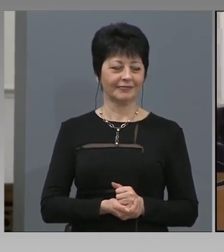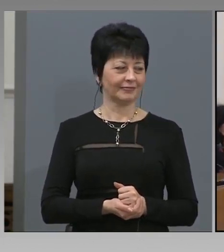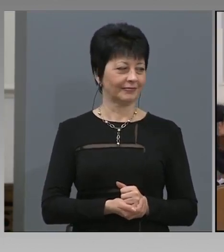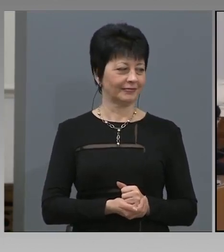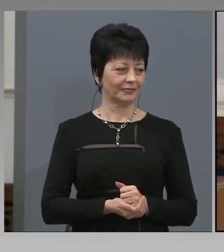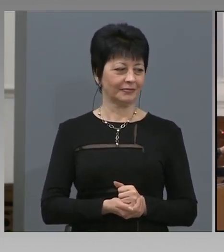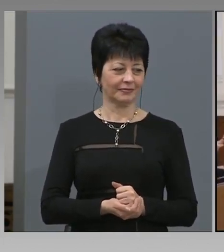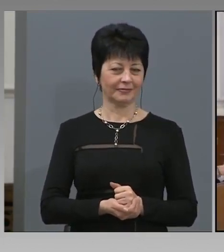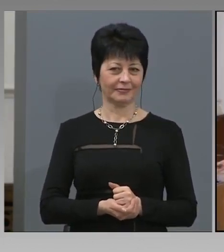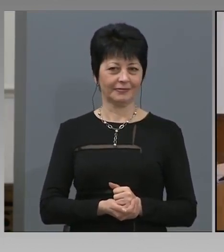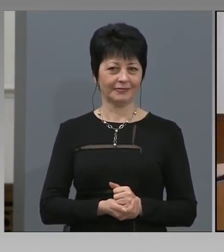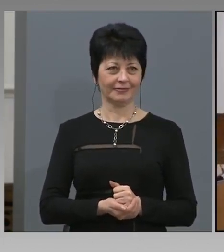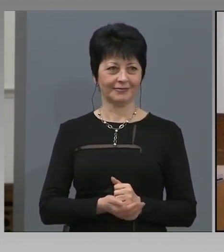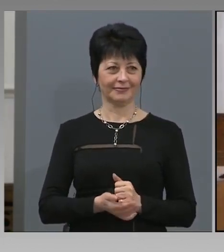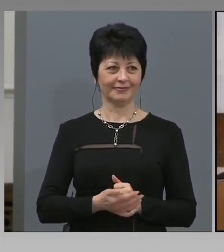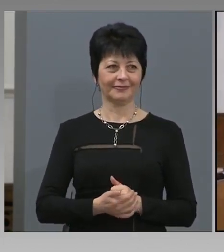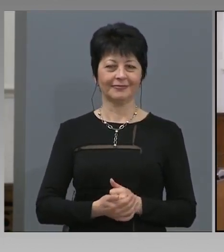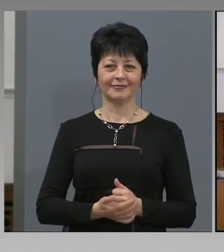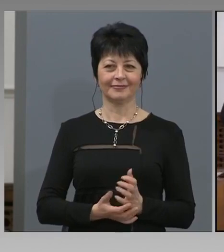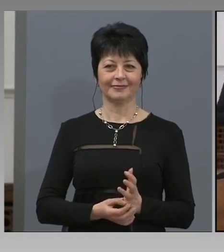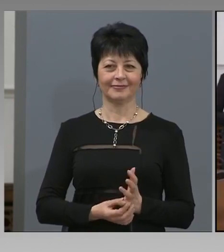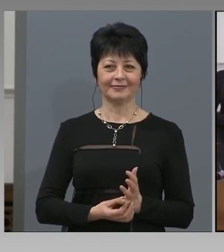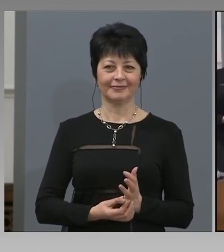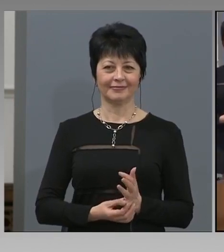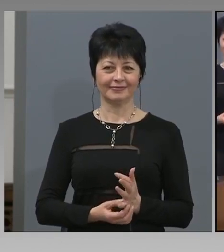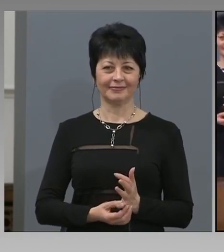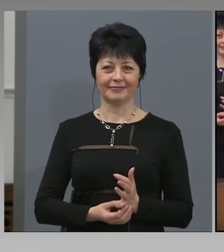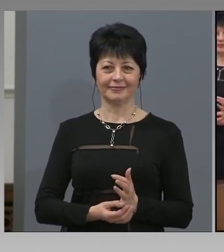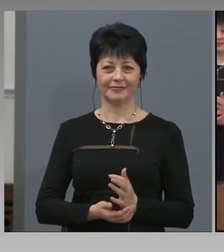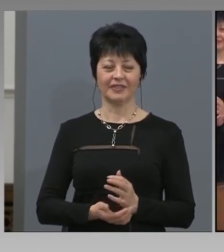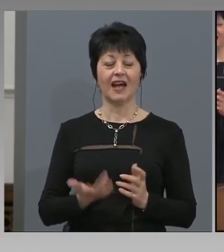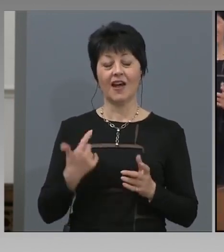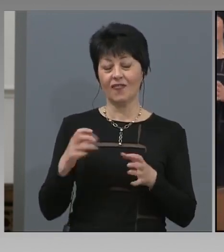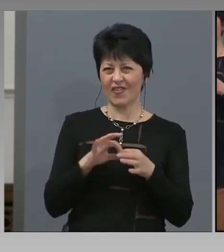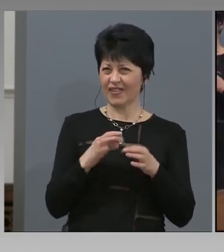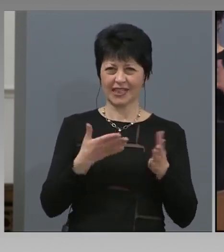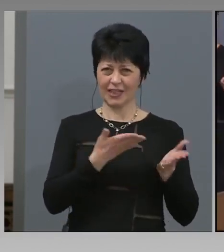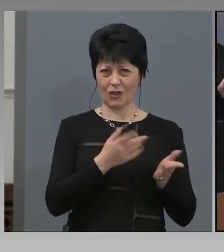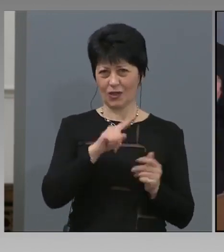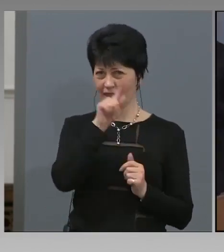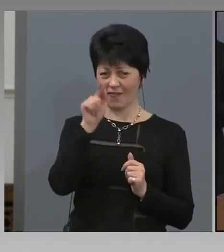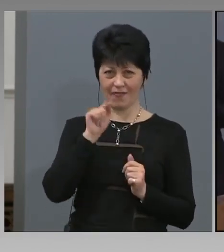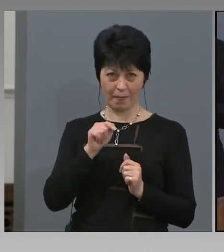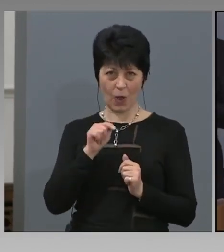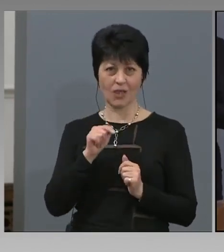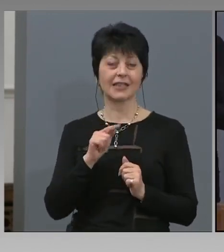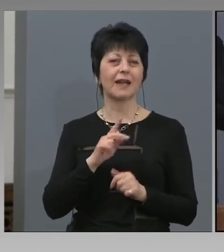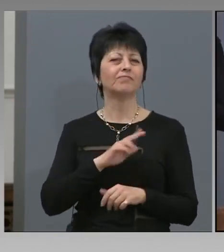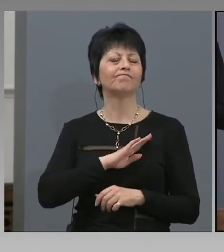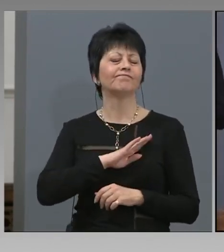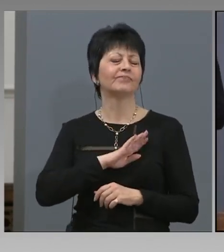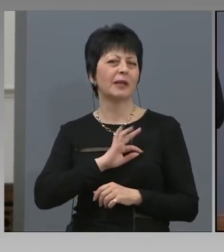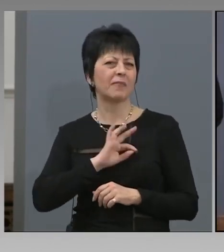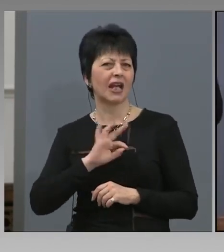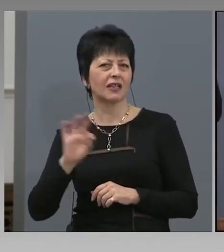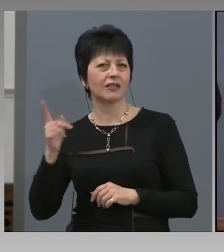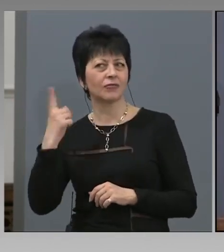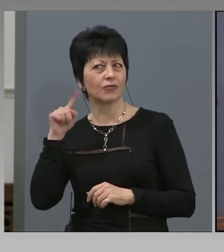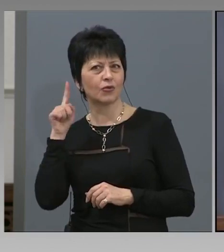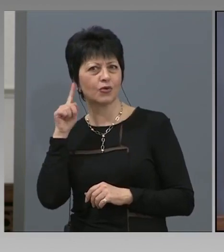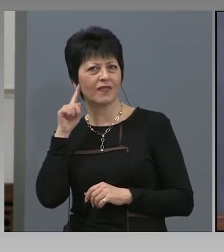Моля ви, генерал Мутовчицки, Чакате, зададоха въпроси. Да, именно във връзка с този въпрос питам, непрекъснато чуваме.